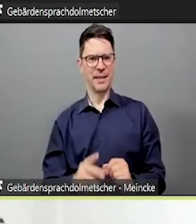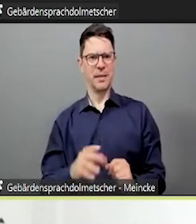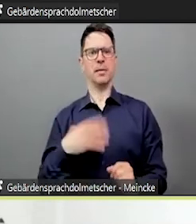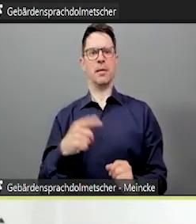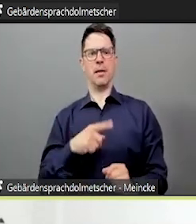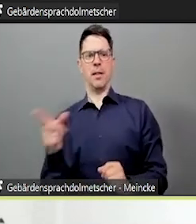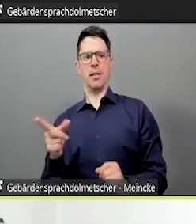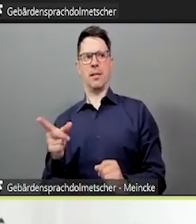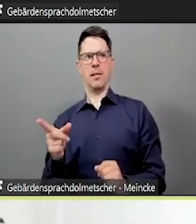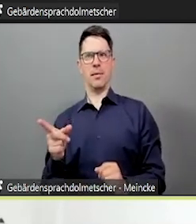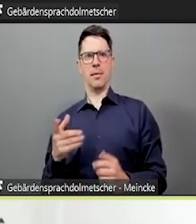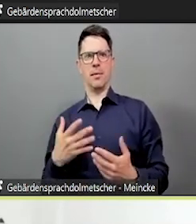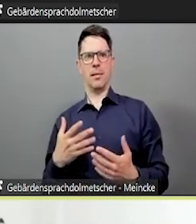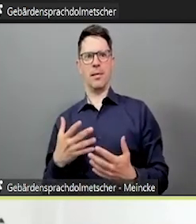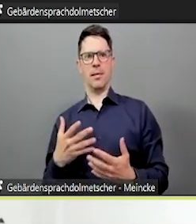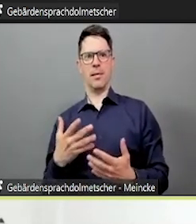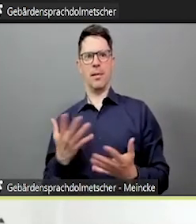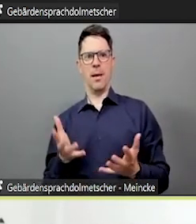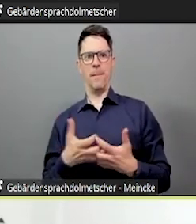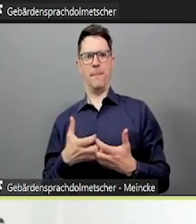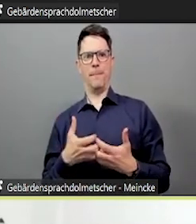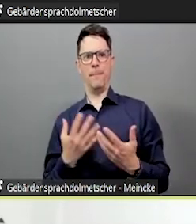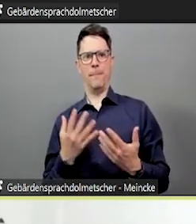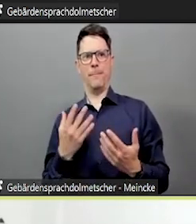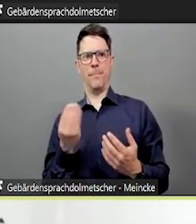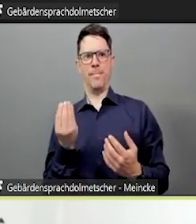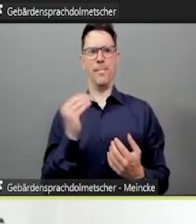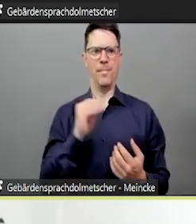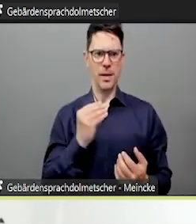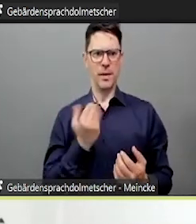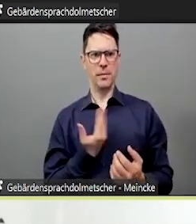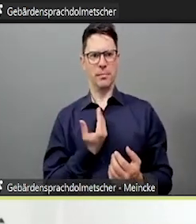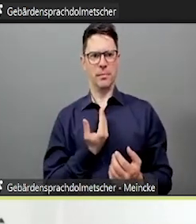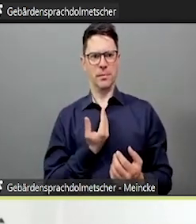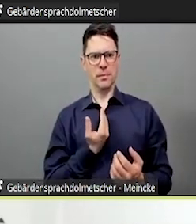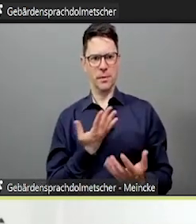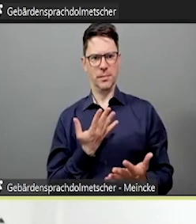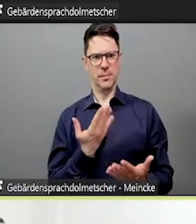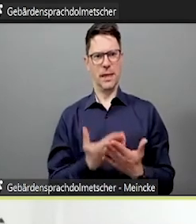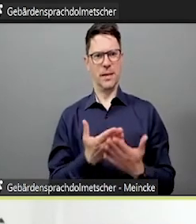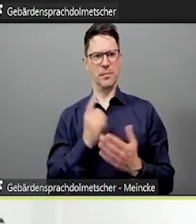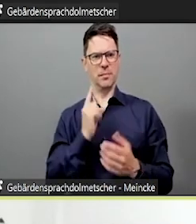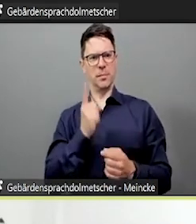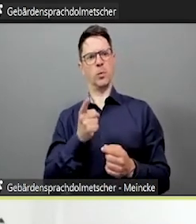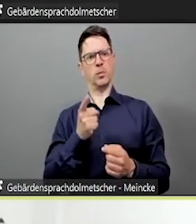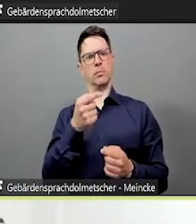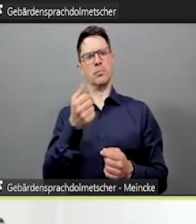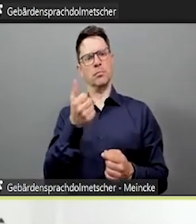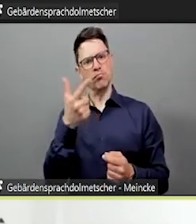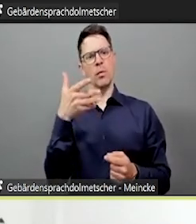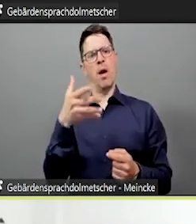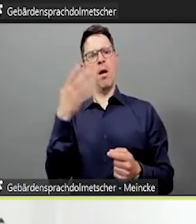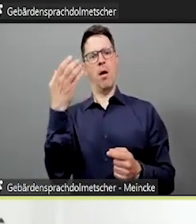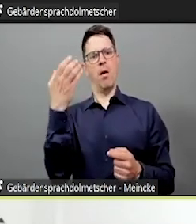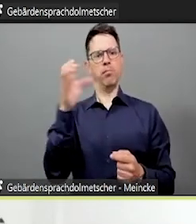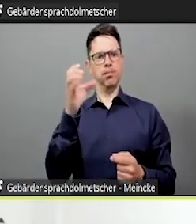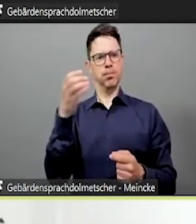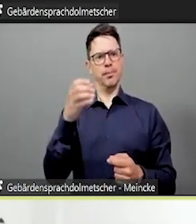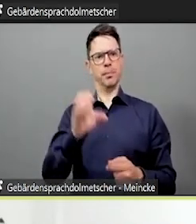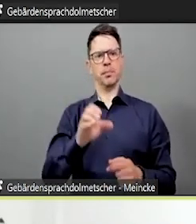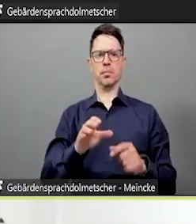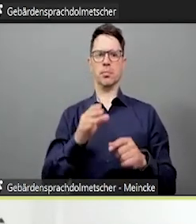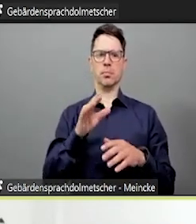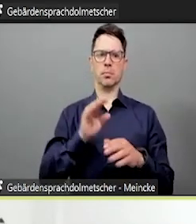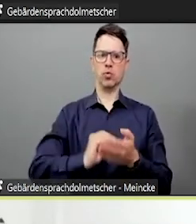Corona, wo der Arbeitsplatz eben nicht in der Uni war, sondern zu Hause, war das ein ganz schöner Einstieg eigentlich.